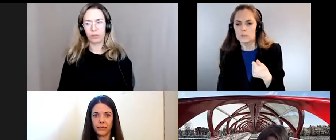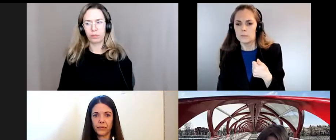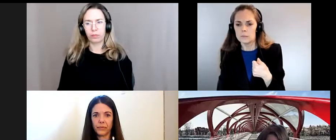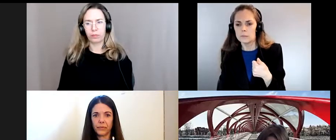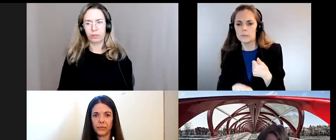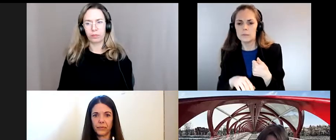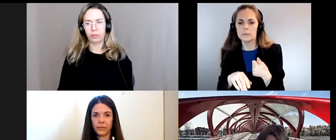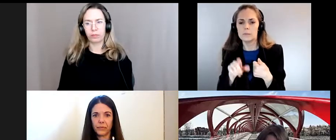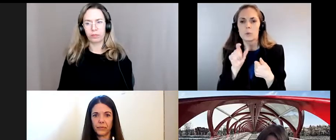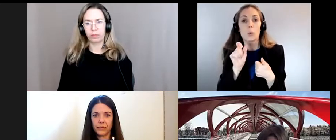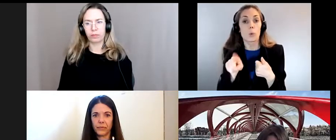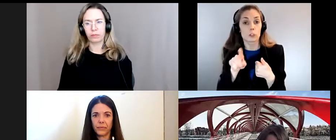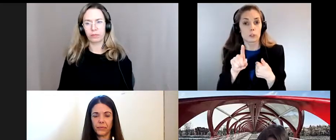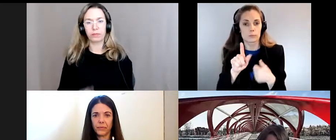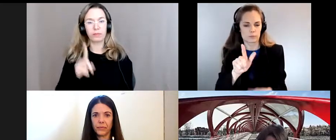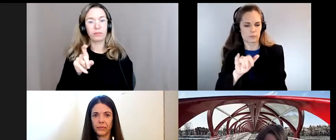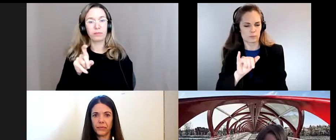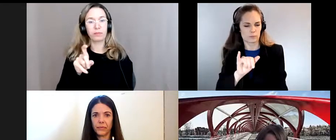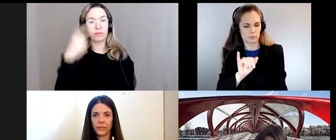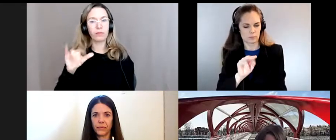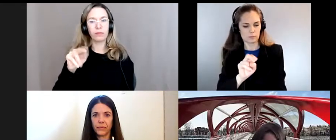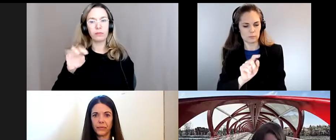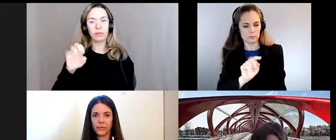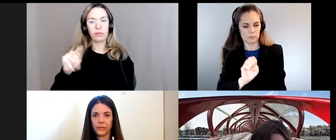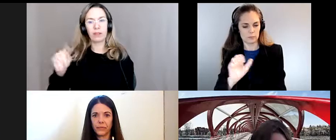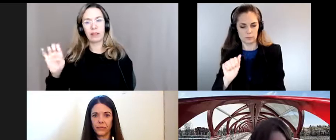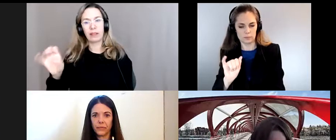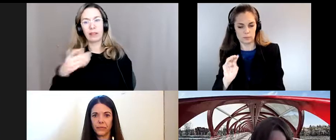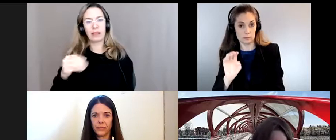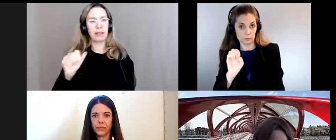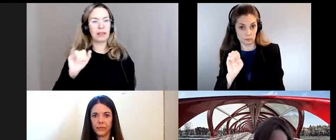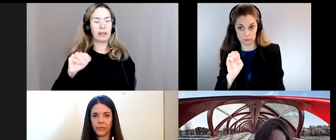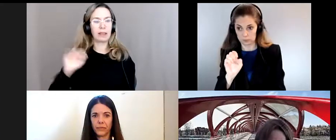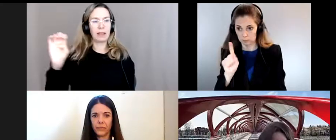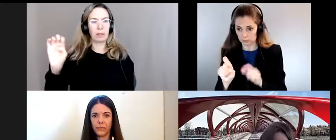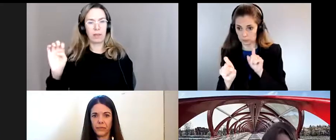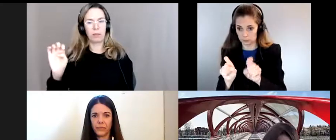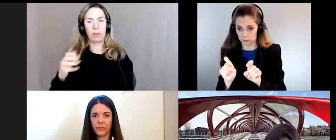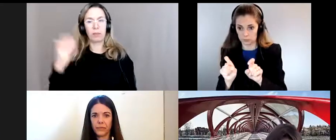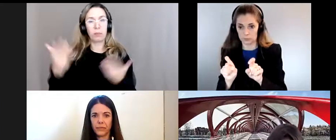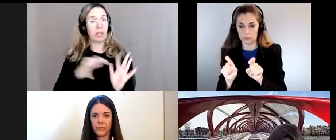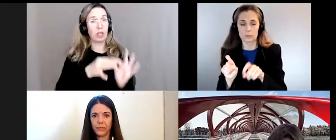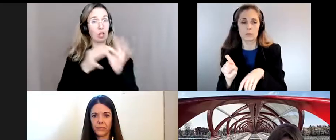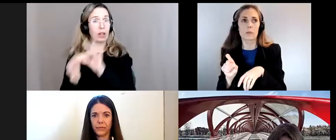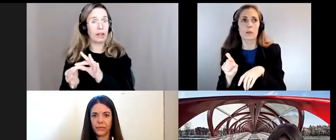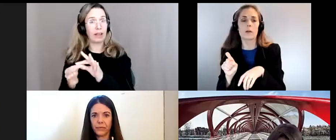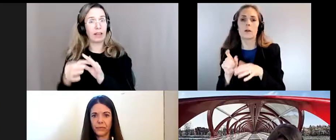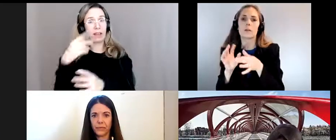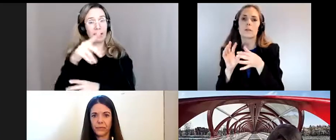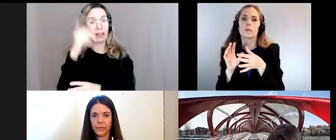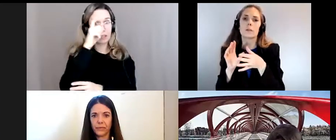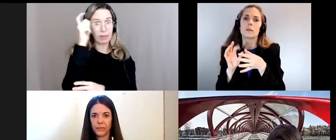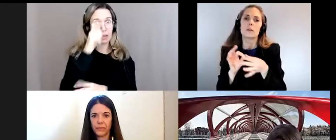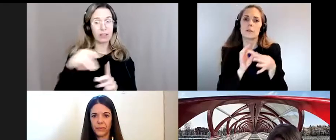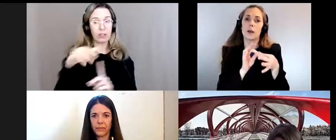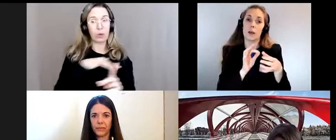c'est une question qui s'adresse à Lynette et à Amy je crois c'est une façon peut-être de faire le lien entre votre expérience en